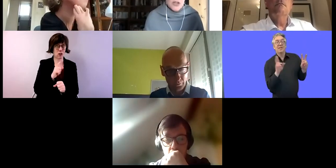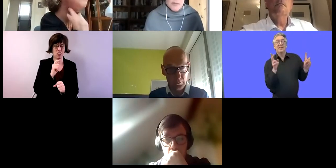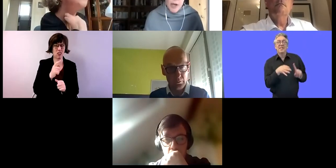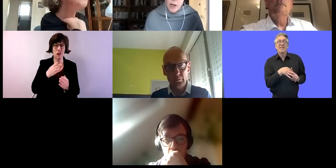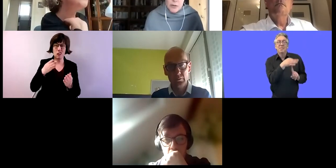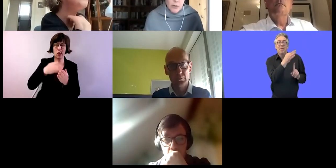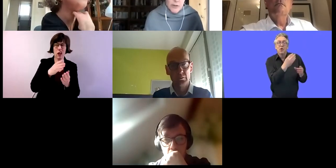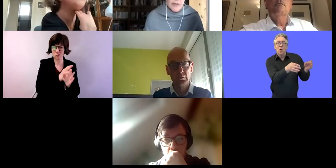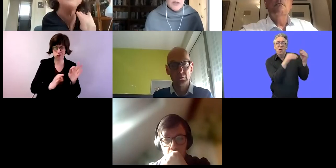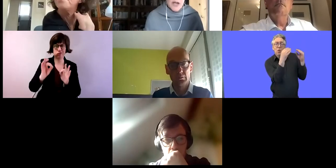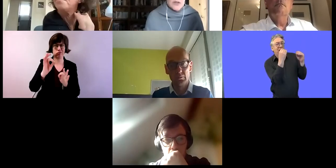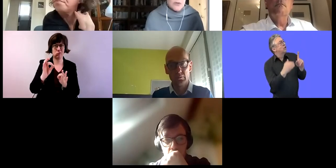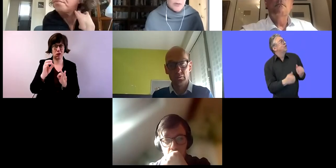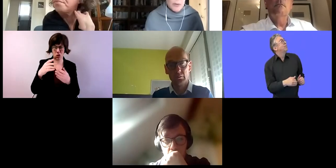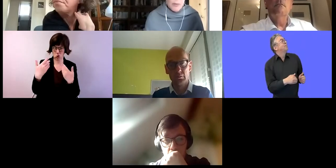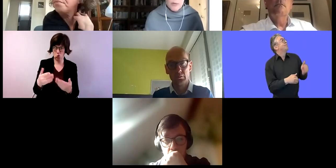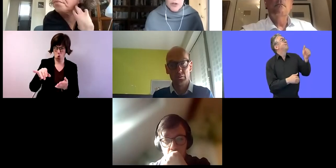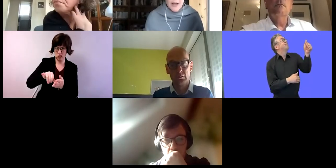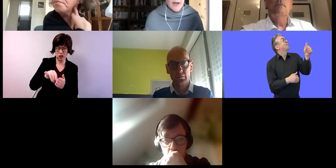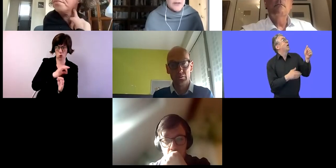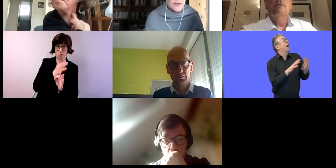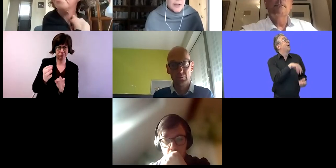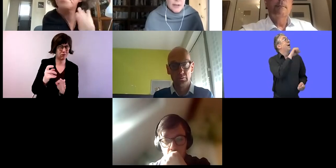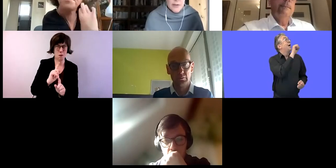wurde in ein solches Zentrum.